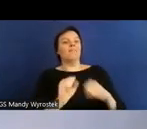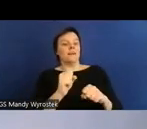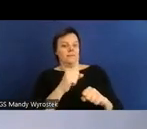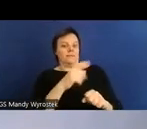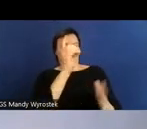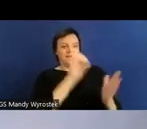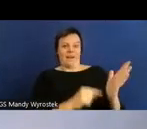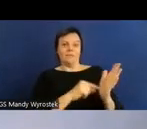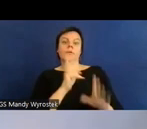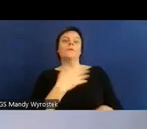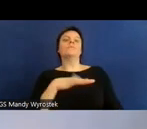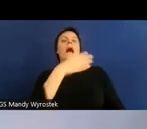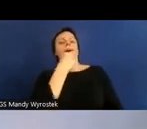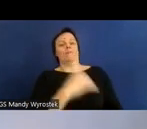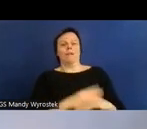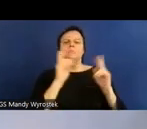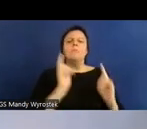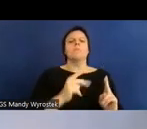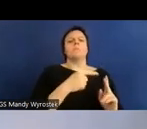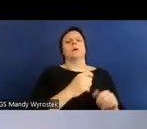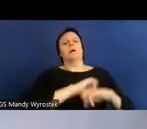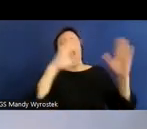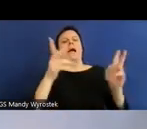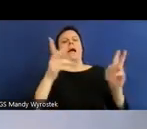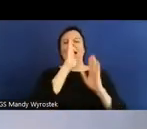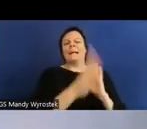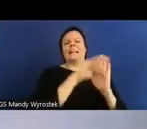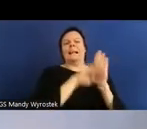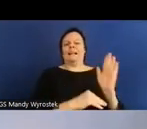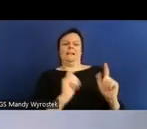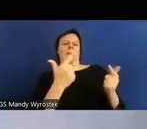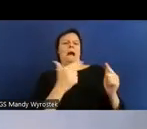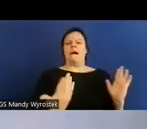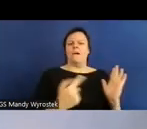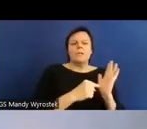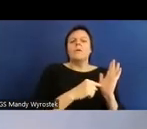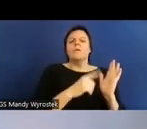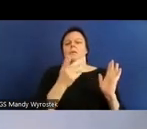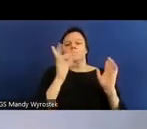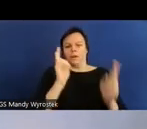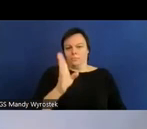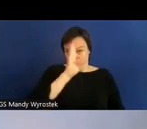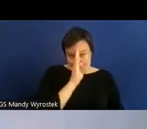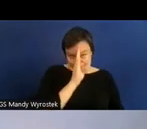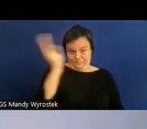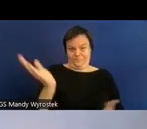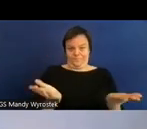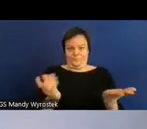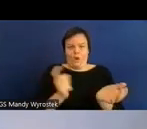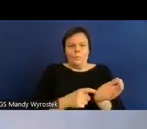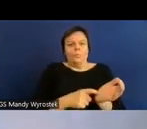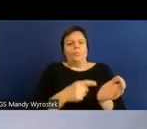standards wie die wie der wcag standard oder die europäische norm auf die ich gleich